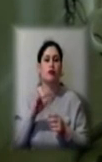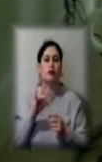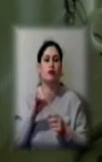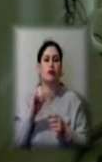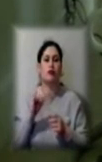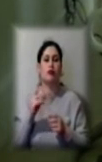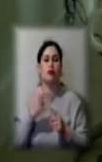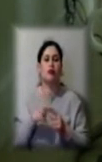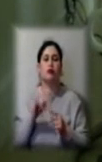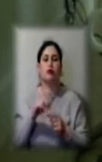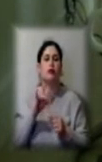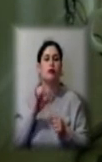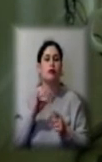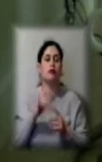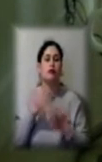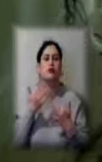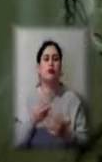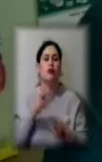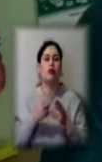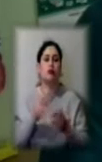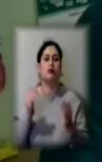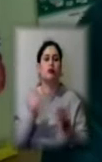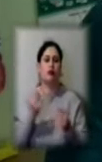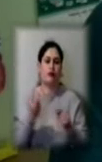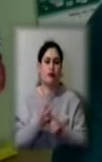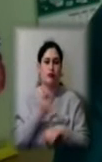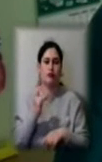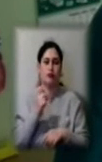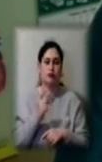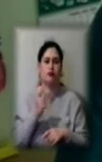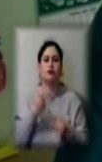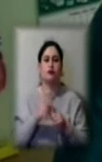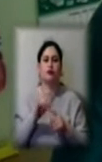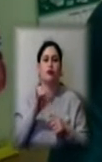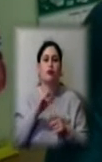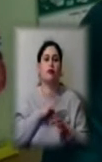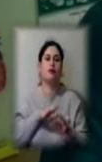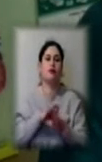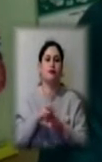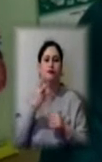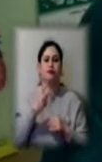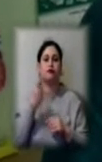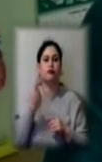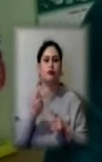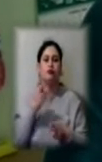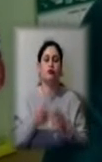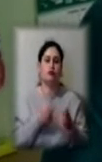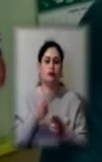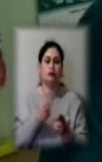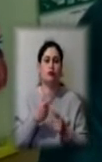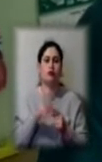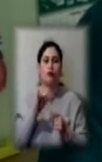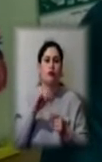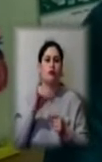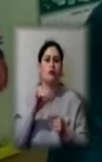час карантину кількість операцій зменшилась удвічі. За цей період було виконана 21 операція по імплантації штучного